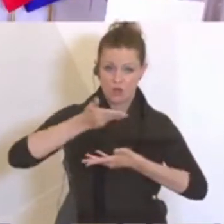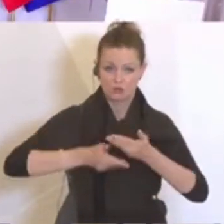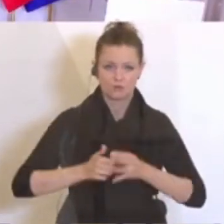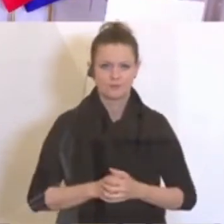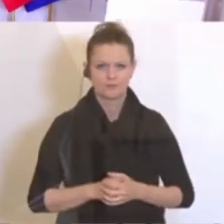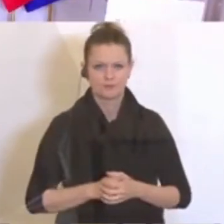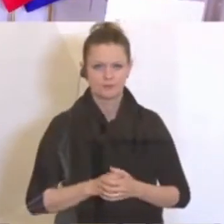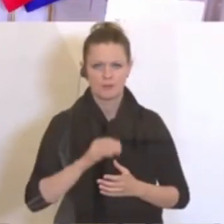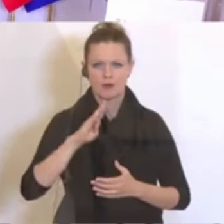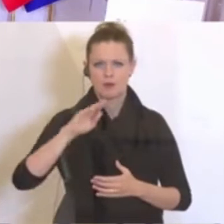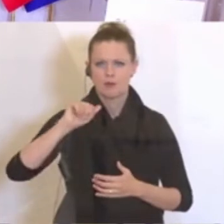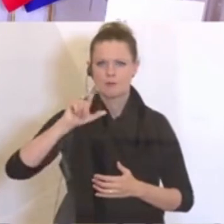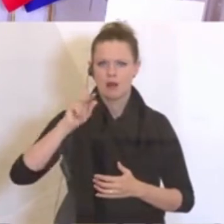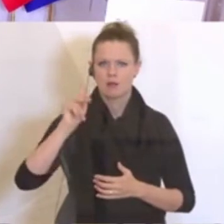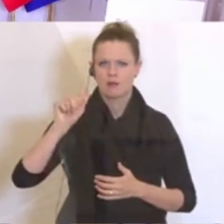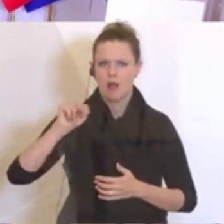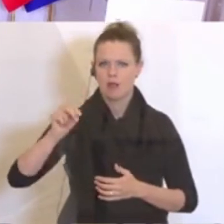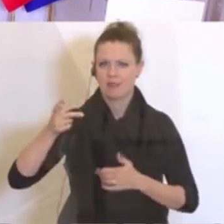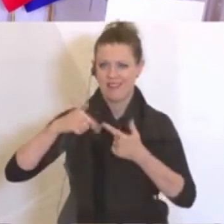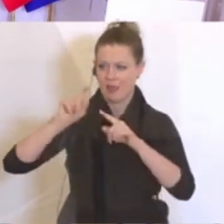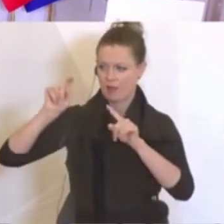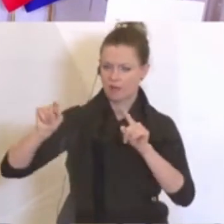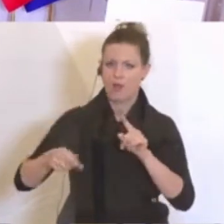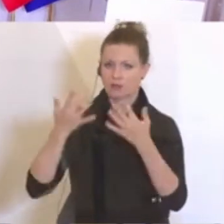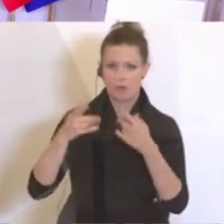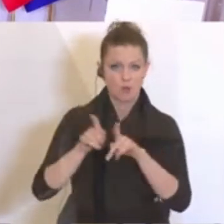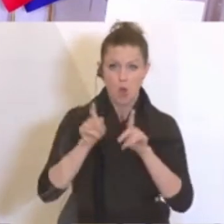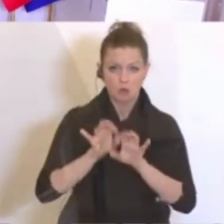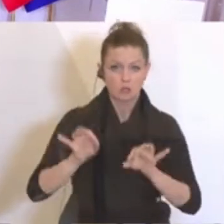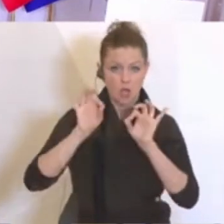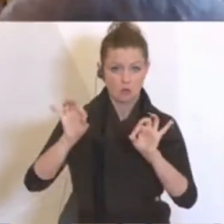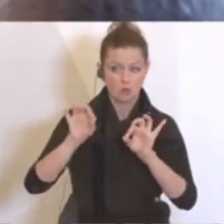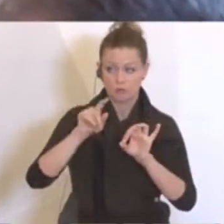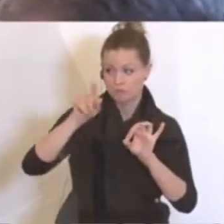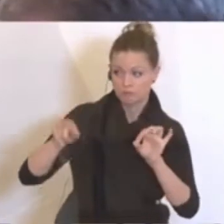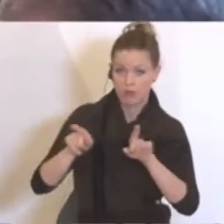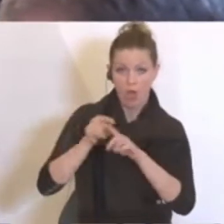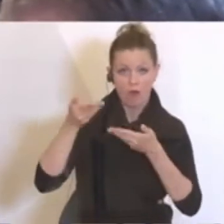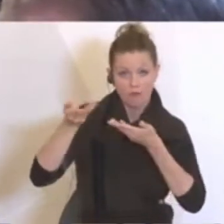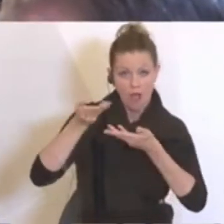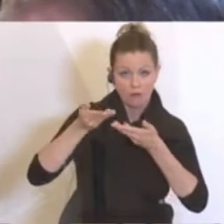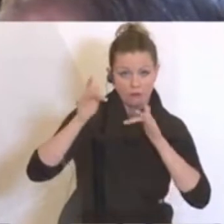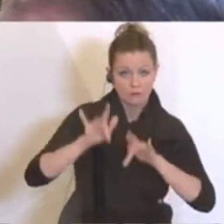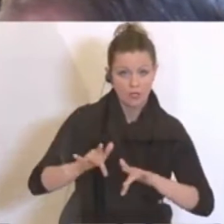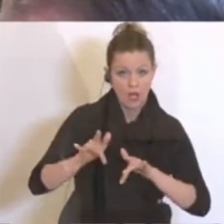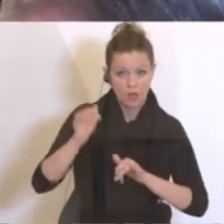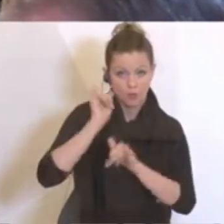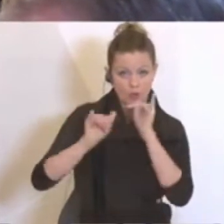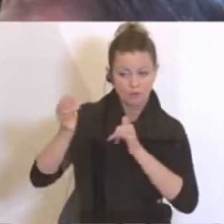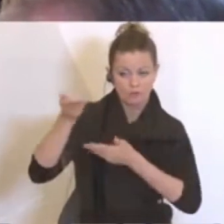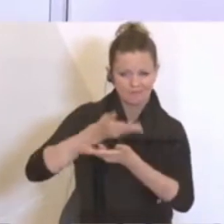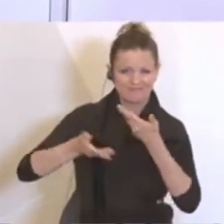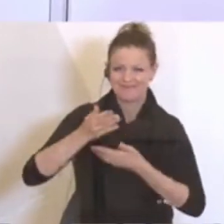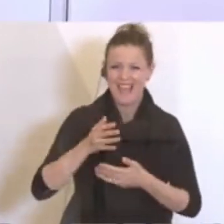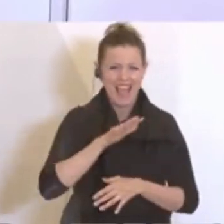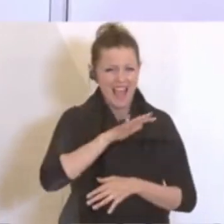Da sind die Zahlen ja zum Beispiel auch sehr gut. Gibt es da Verhandlungen, dass da sogar auch ein Tourismusausstausch stattfindet? gibt mit